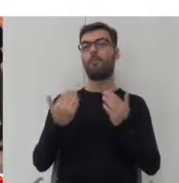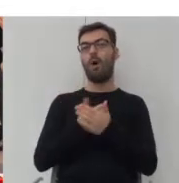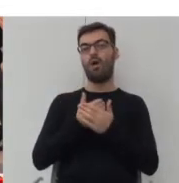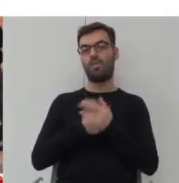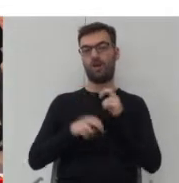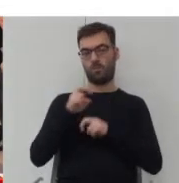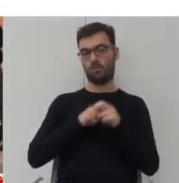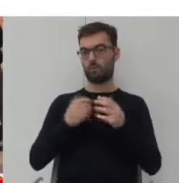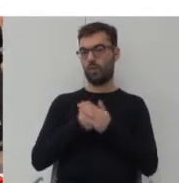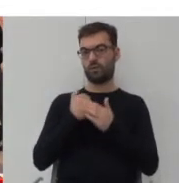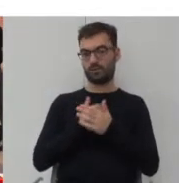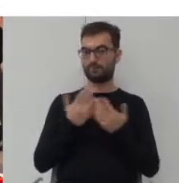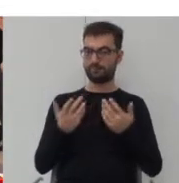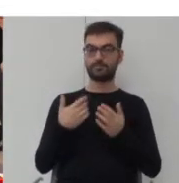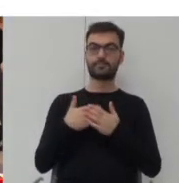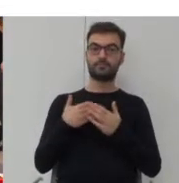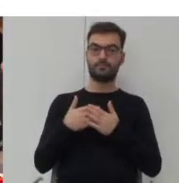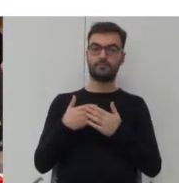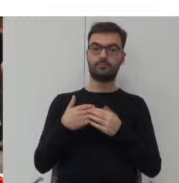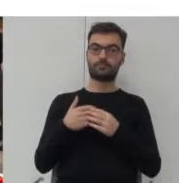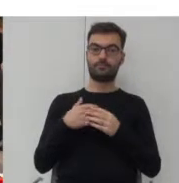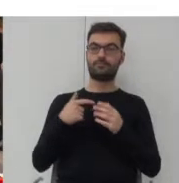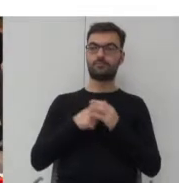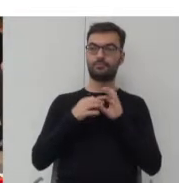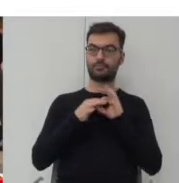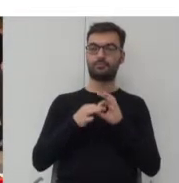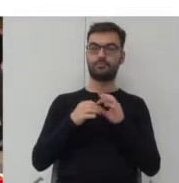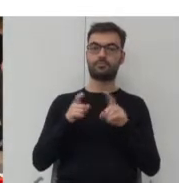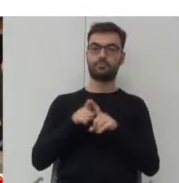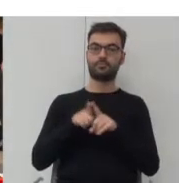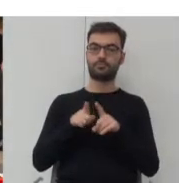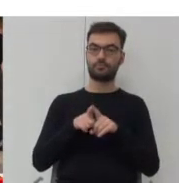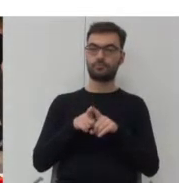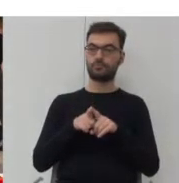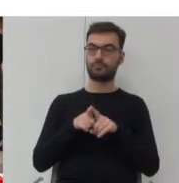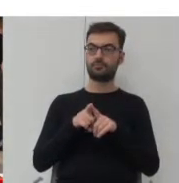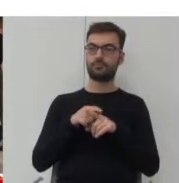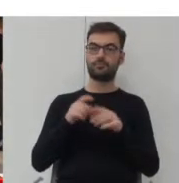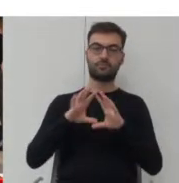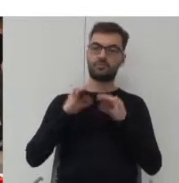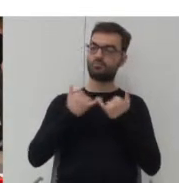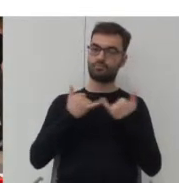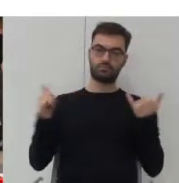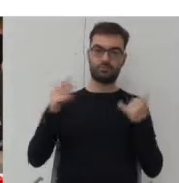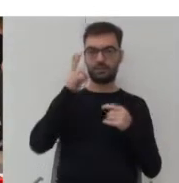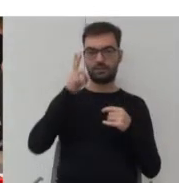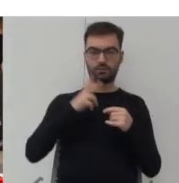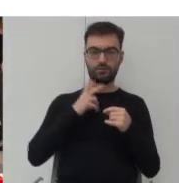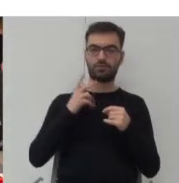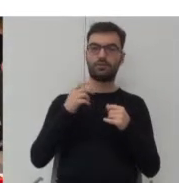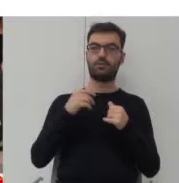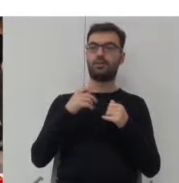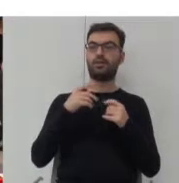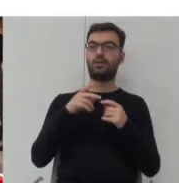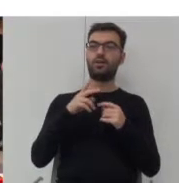za tym oczywiście podążyły podążyły wszelkiego rodzaju instytucje jakby podmioty